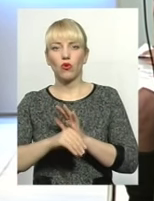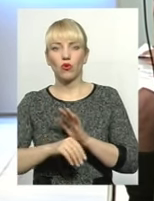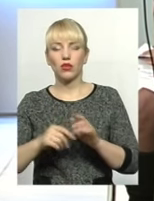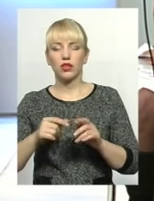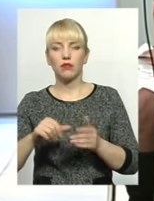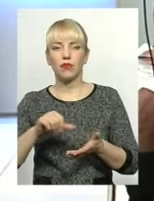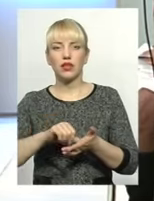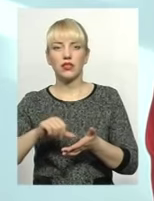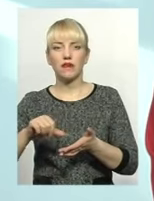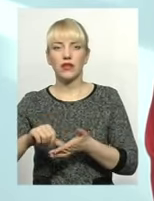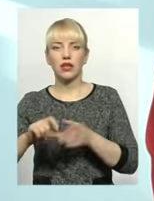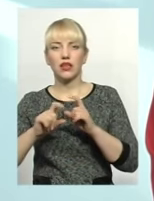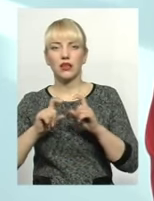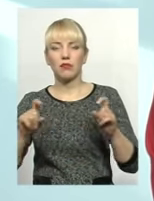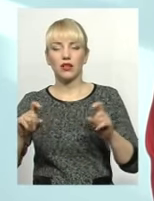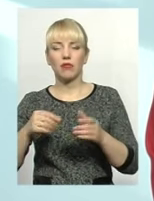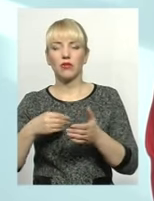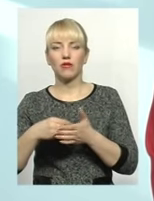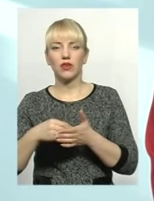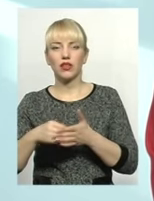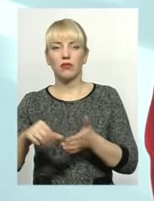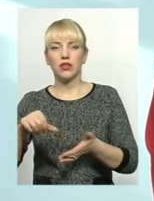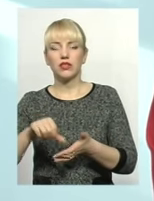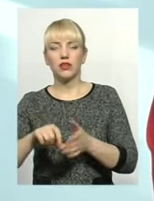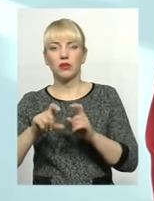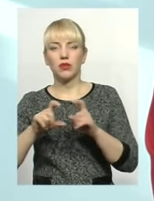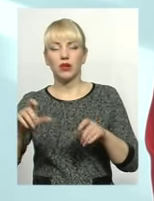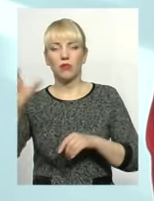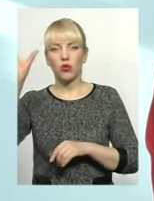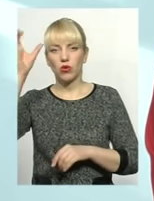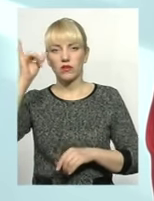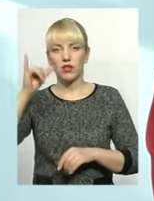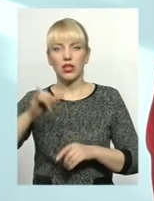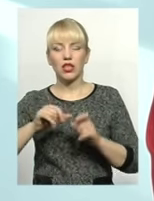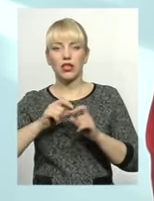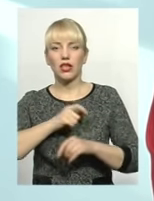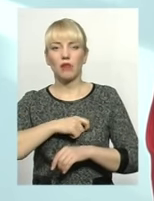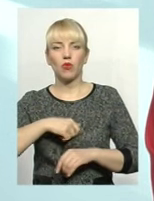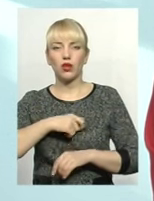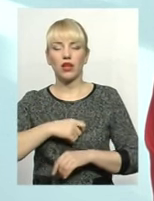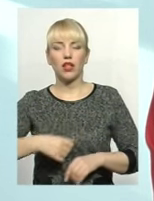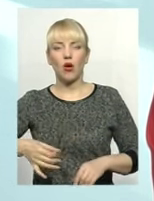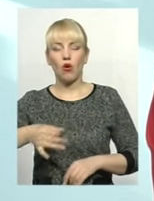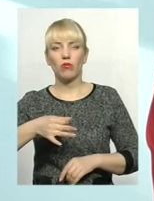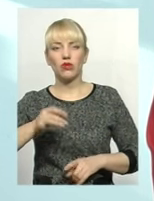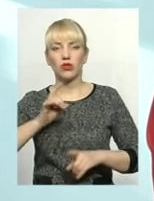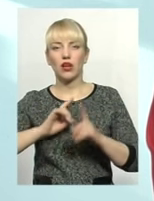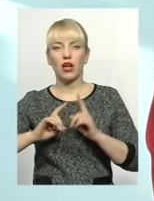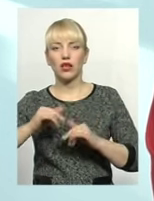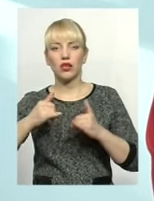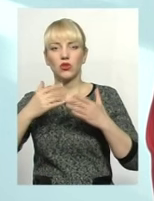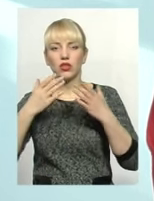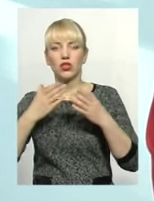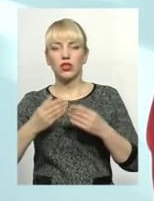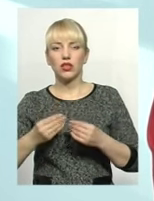департаменту фінансів, представники департаменту освіти і безпосередньо депутати обласної ради. На сьогоднішній день,